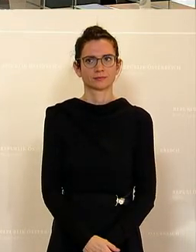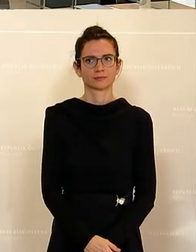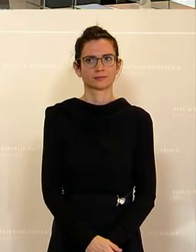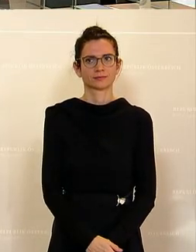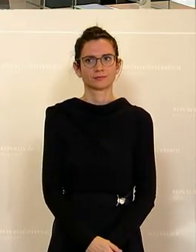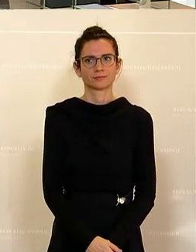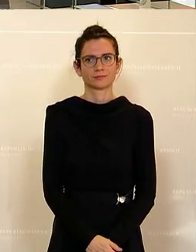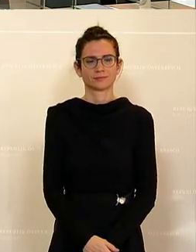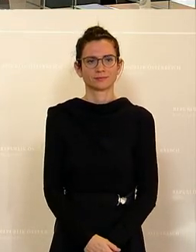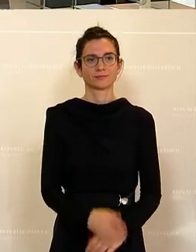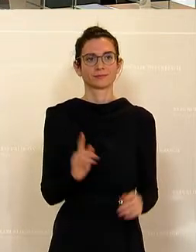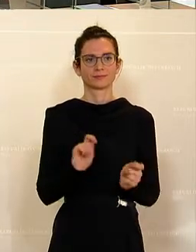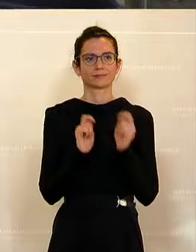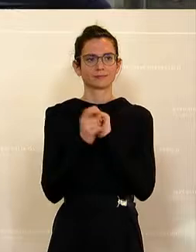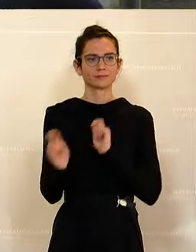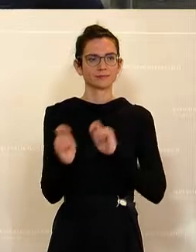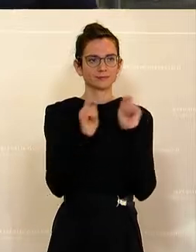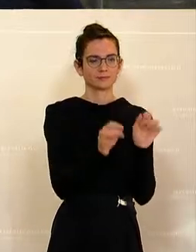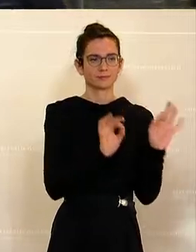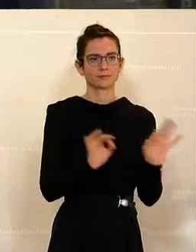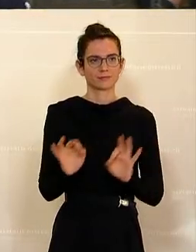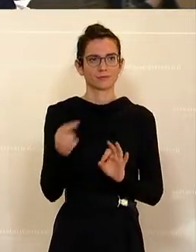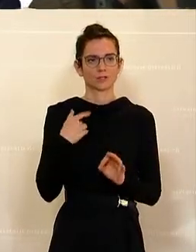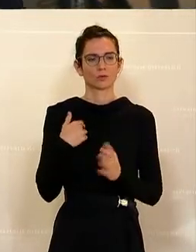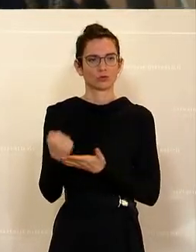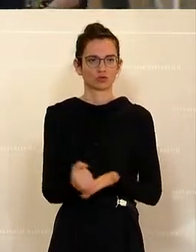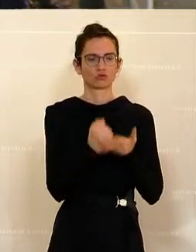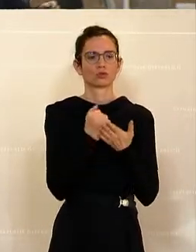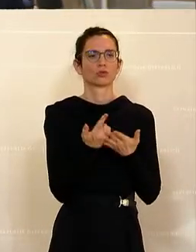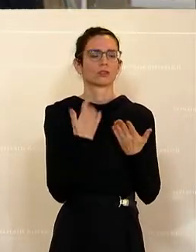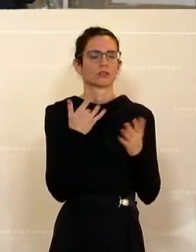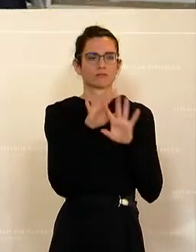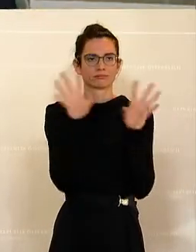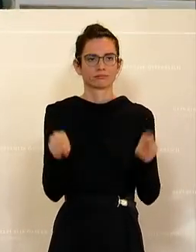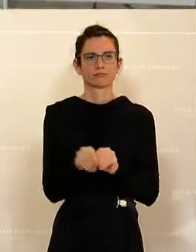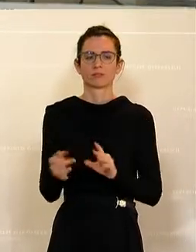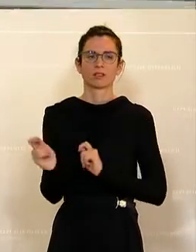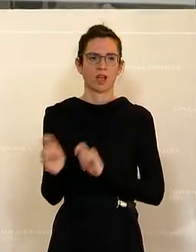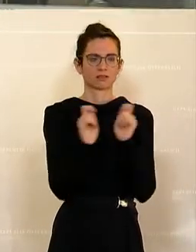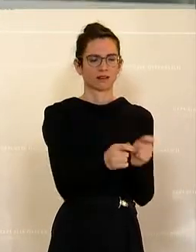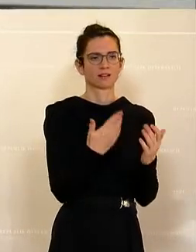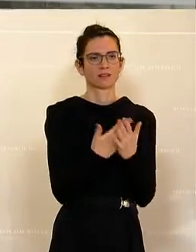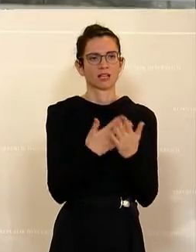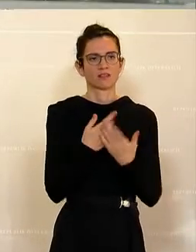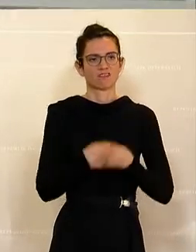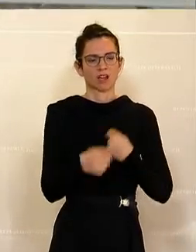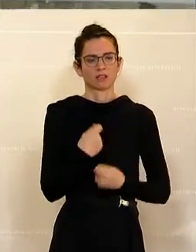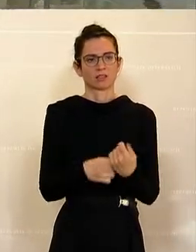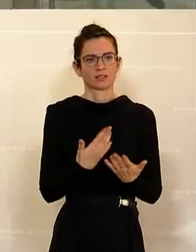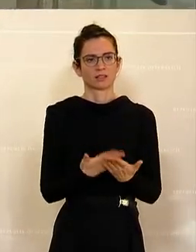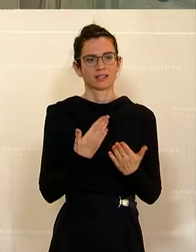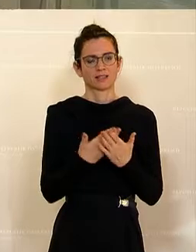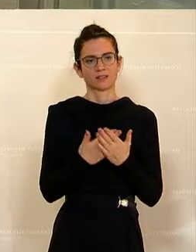Auch Tanja Graf von der ÖVP spricht überreiz einige ihrer Vorrednerinnen und Vorredner über die Steuerbefreiung im Zusammenhang mit der Corona-Krise.